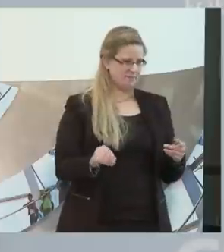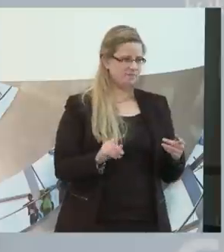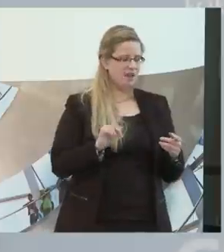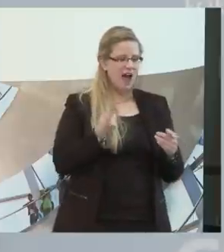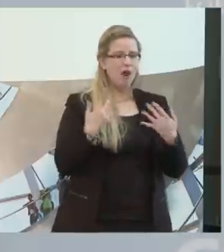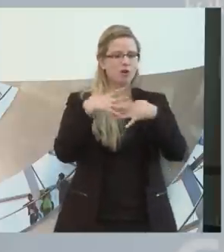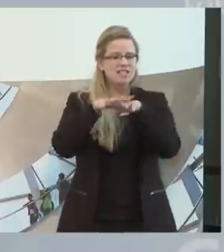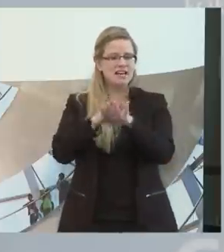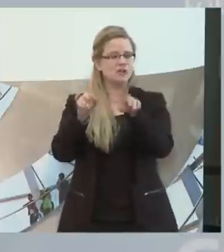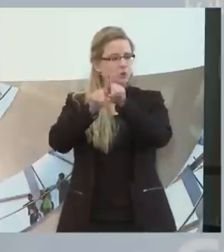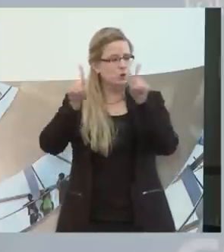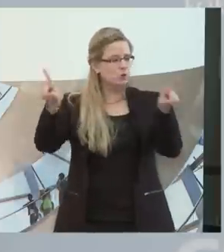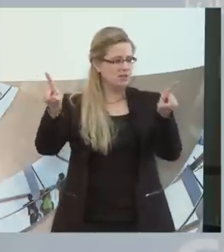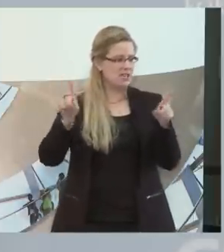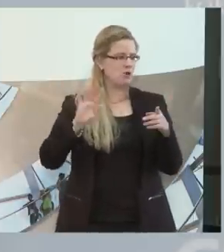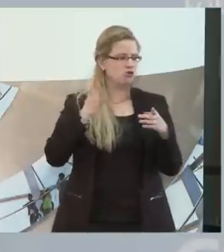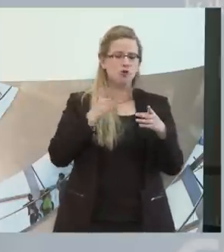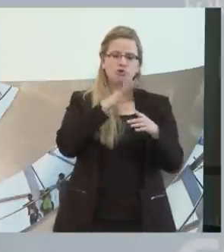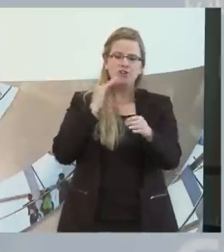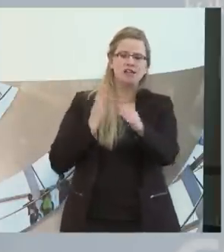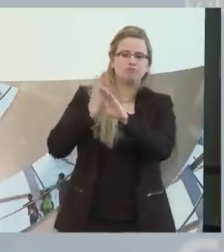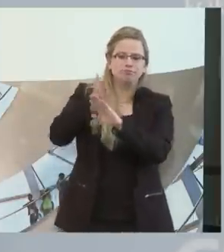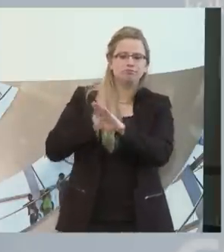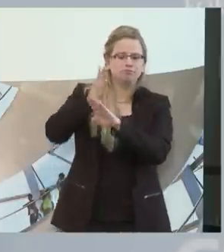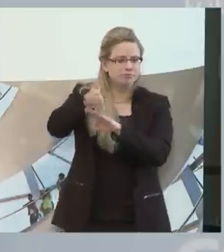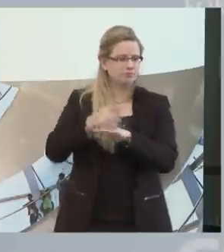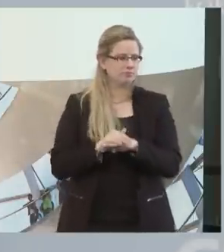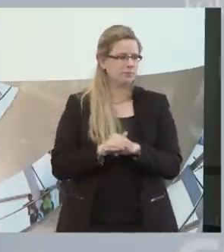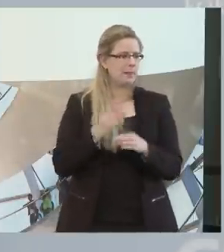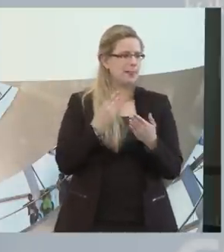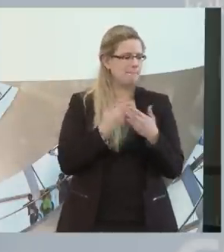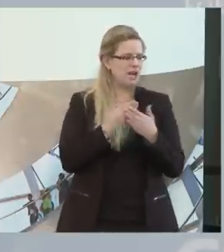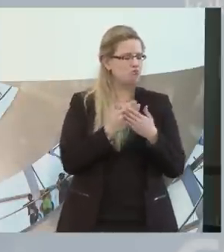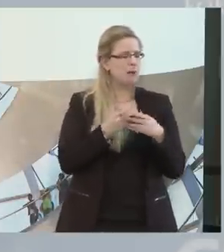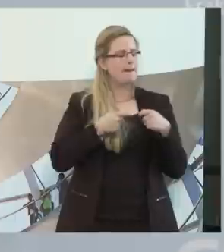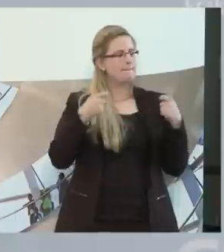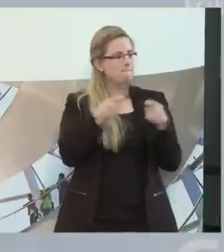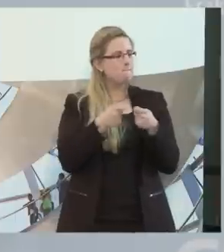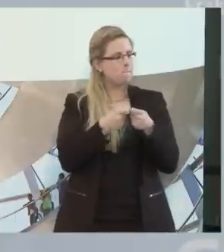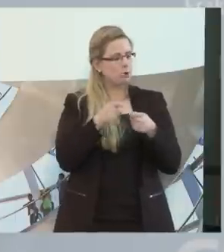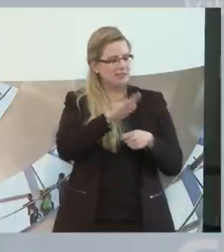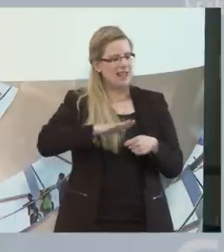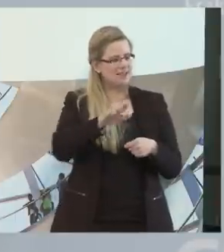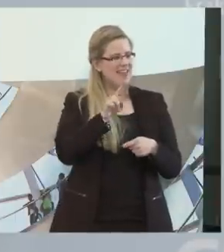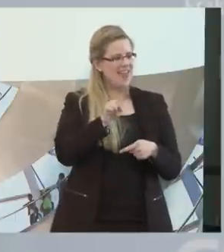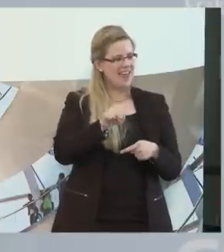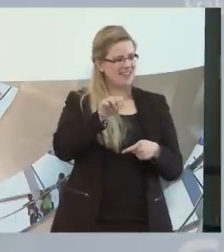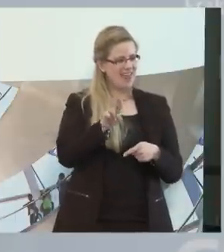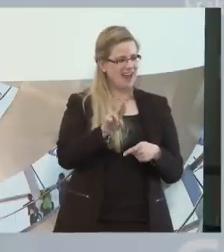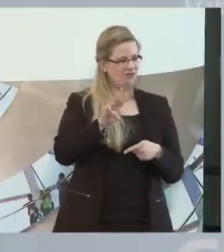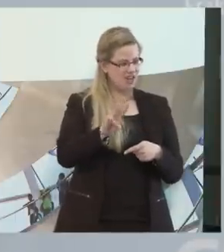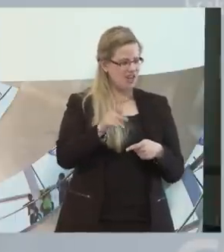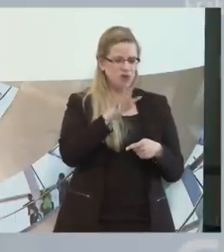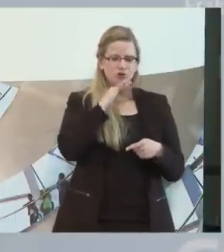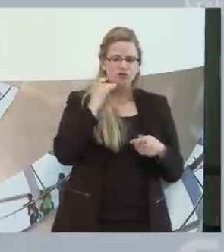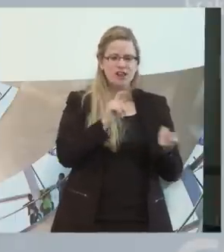Integrationsunternehmen sind auch im heutigen Recht möglich. Also das Bundesland Nordrhein-Westfalen ist wohl das Land mit den meisten Integrationseinrichtungen, weil wir da